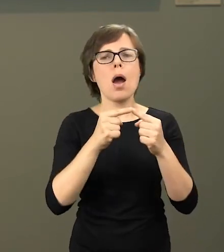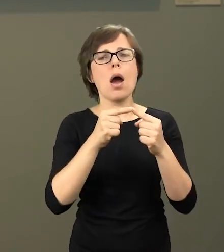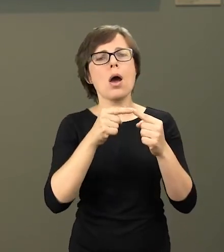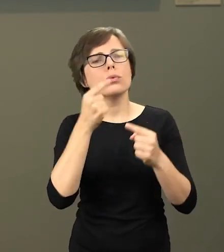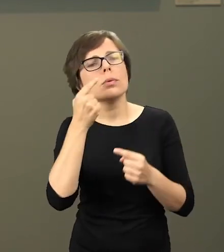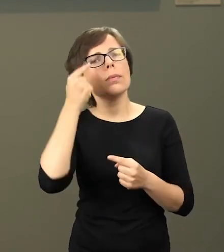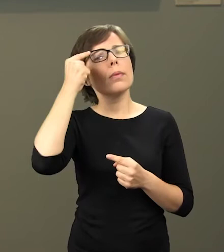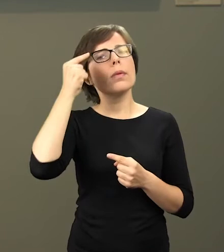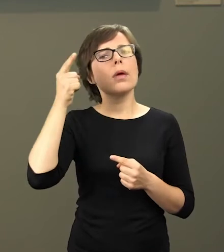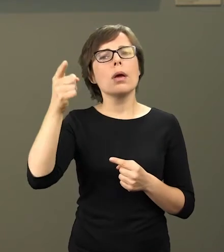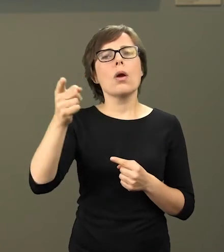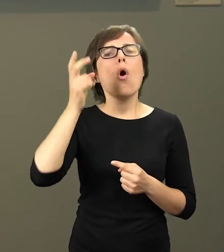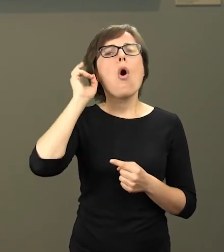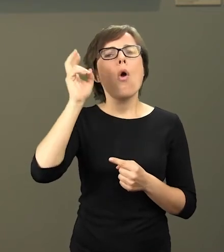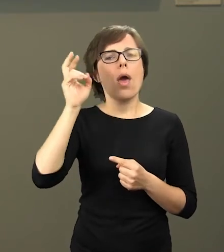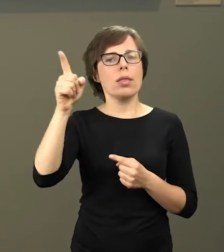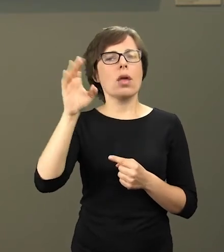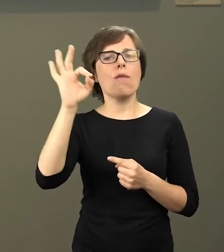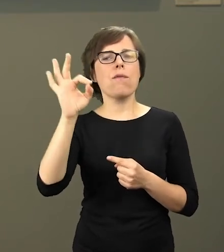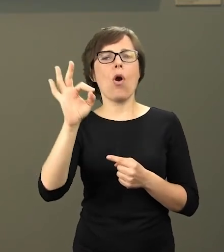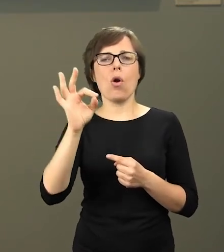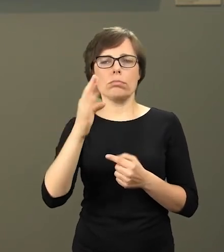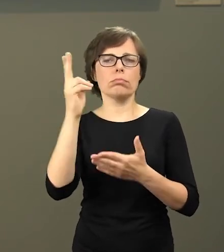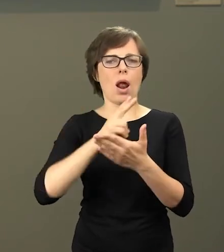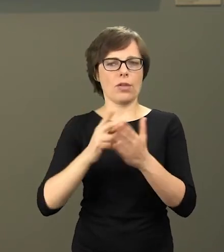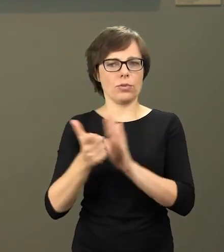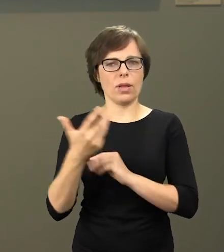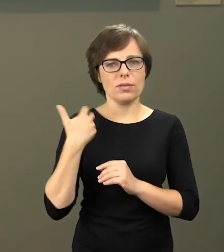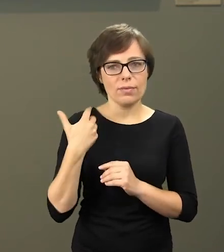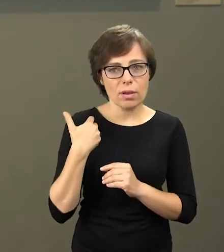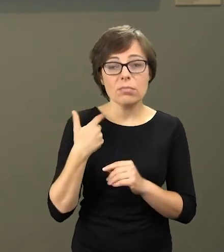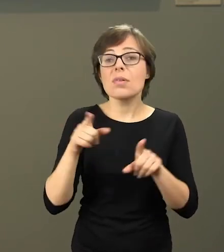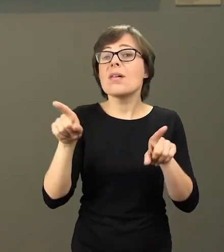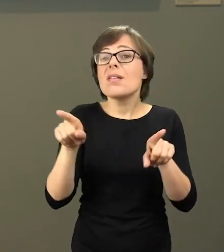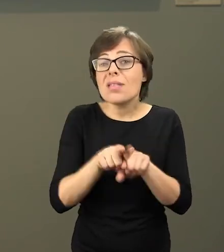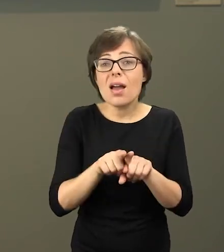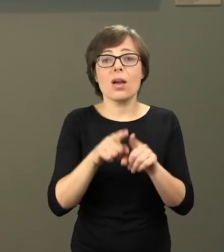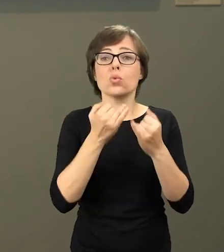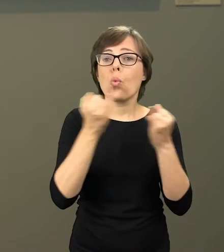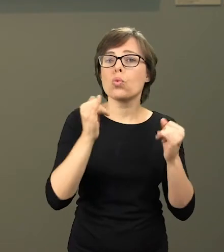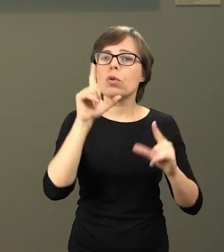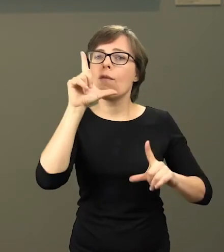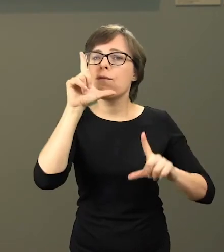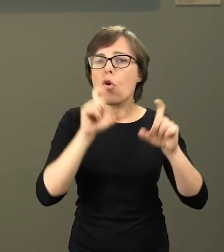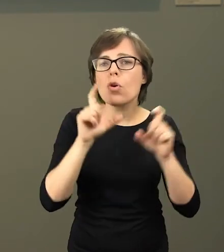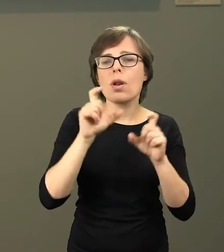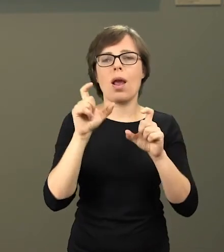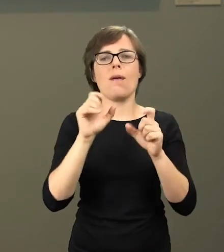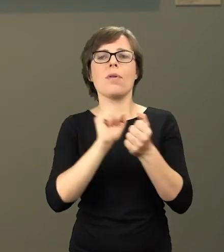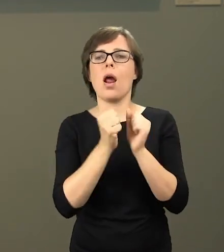wielkich Holendrów w XVII wieku, ale także współczesne Gierymskiemu